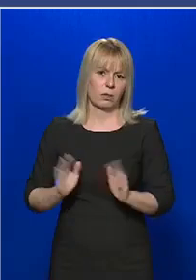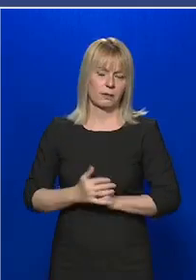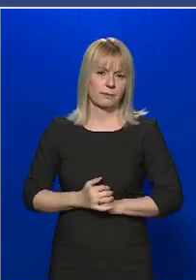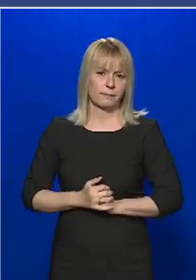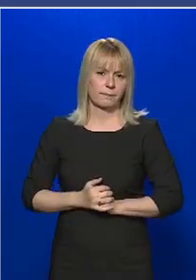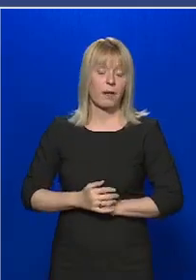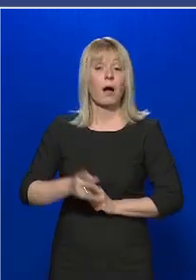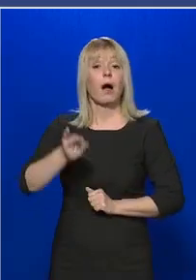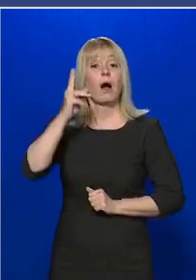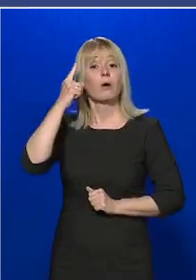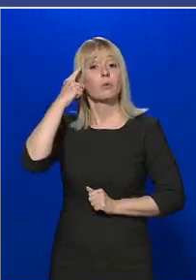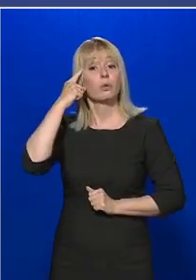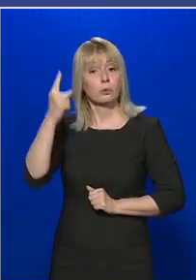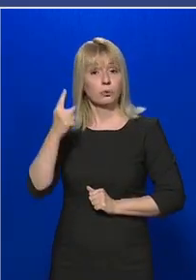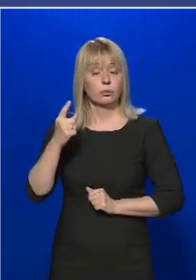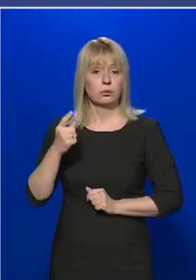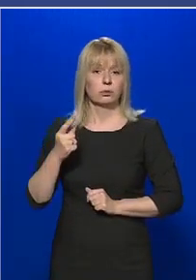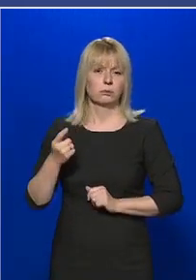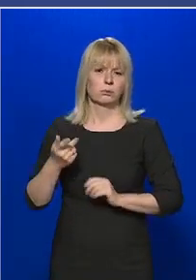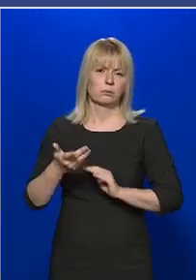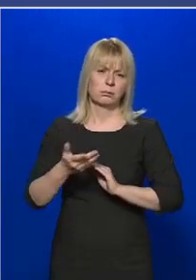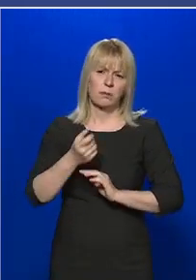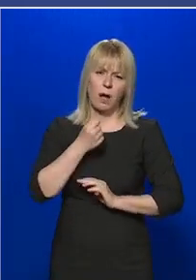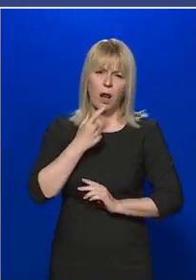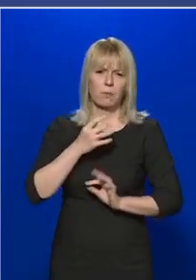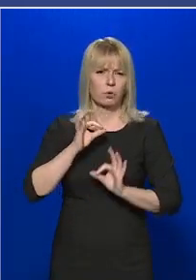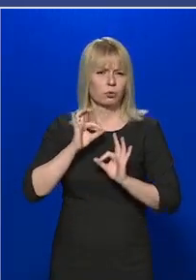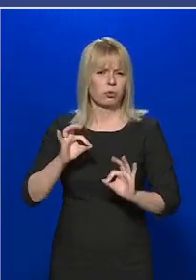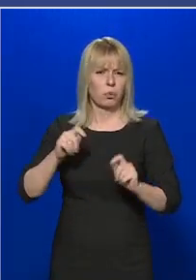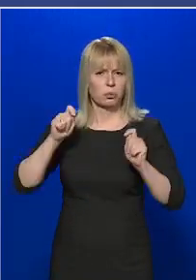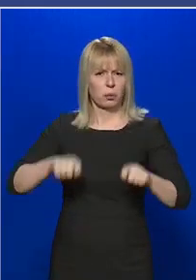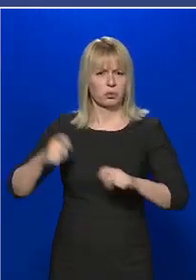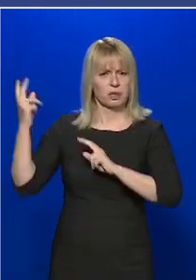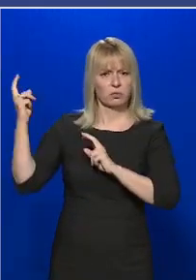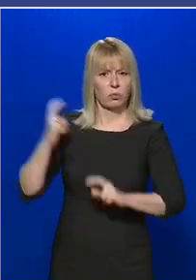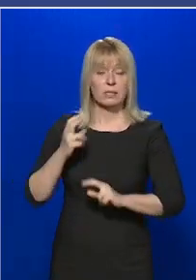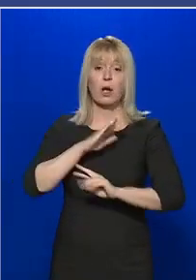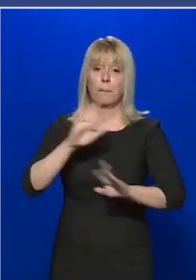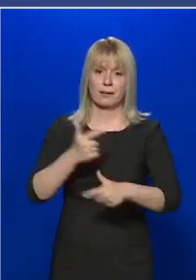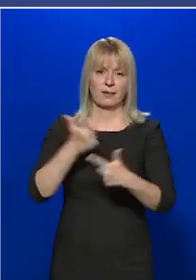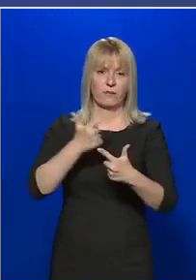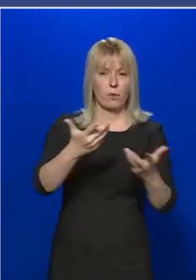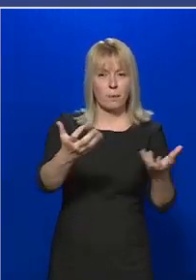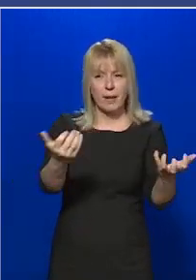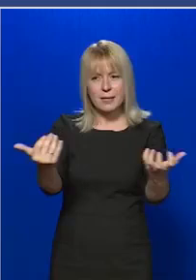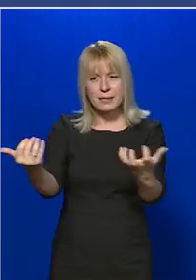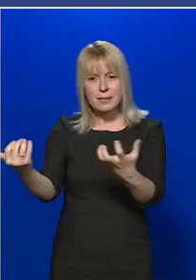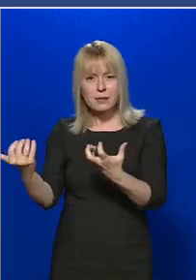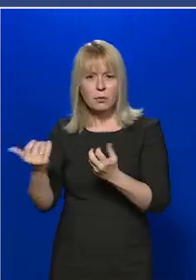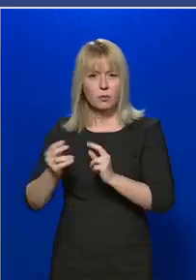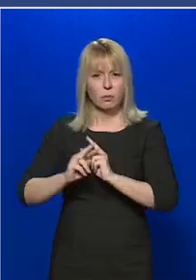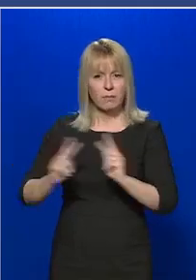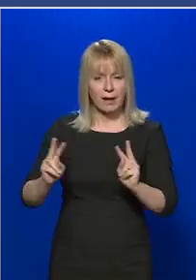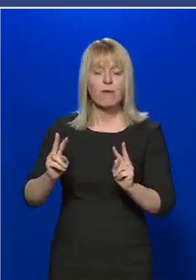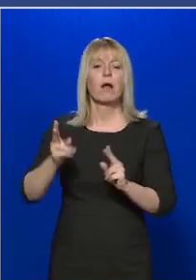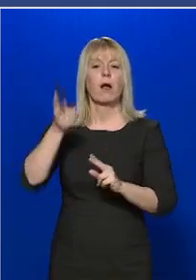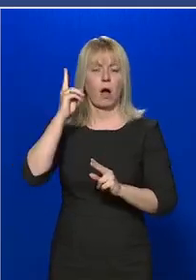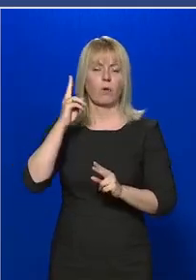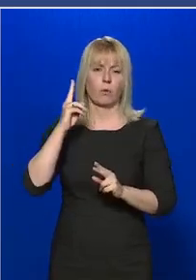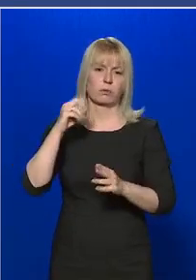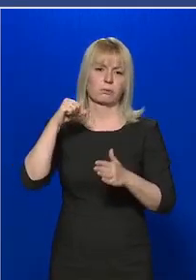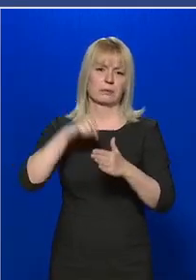Akkor tud megalapozott döntést hozni, amennyiben minden információ rendelkezésére áll, hogy adott esetben a korlátozások